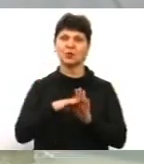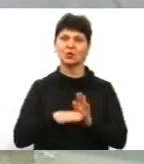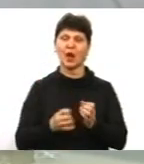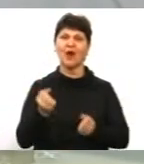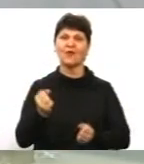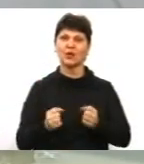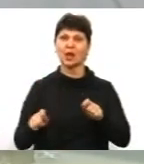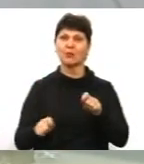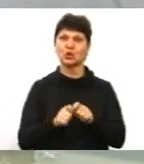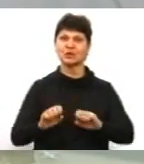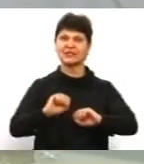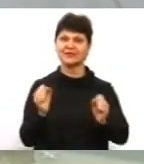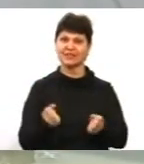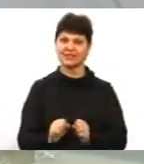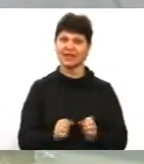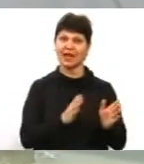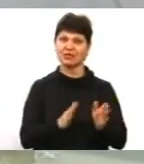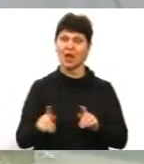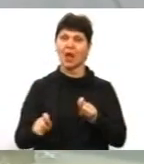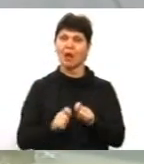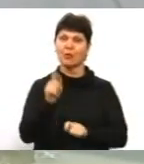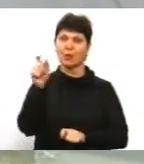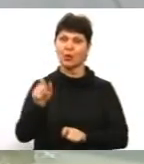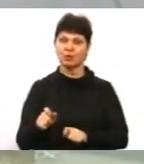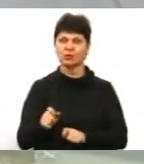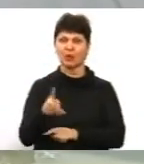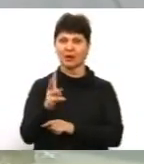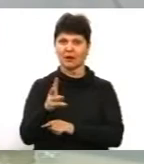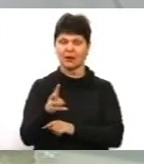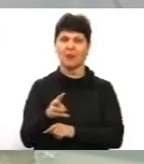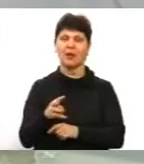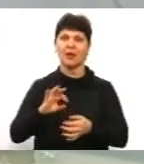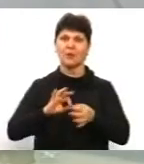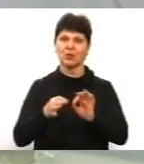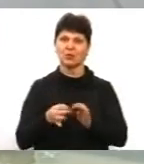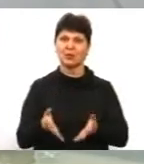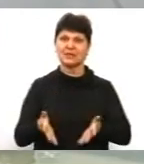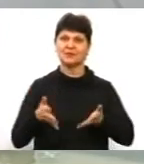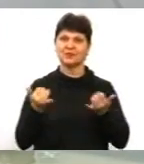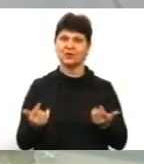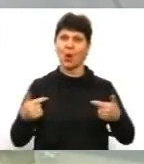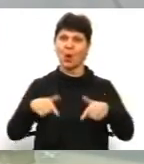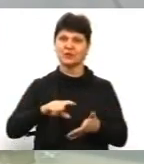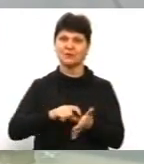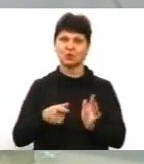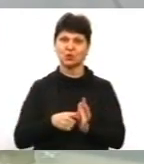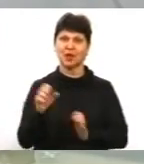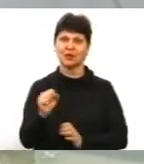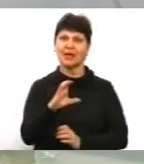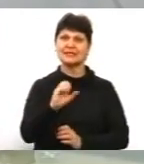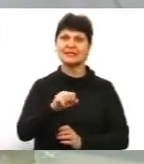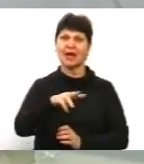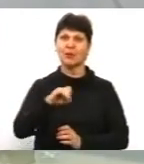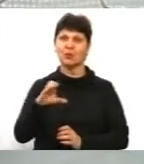швидкісний режим. Порушники вловлять радарами трукам. Подробиці з'ясуємо сьогодні з гостем в студії. Анатолій Самусь, начальник